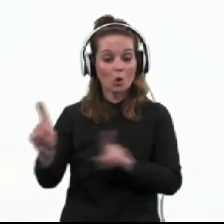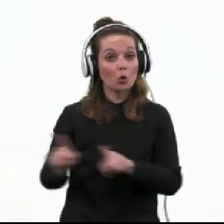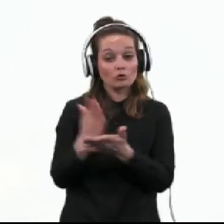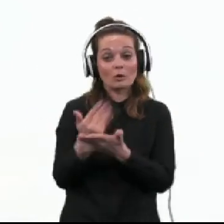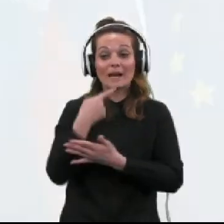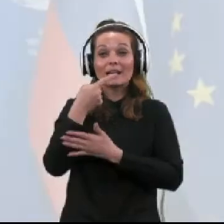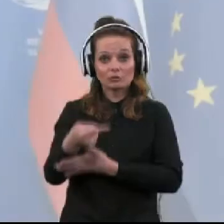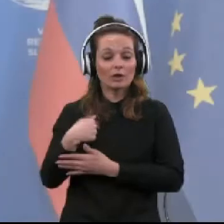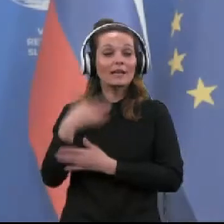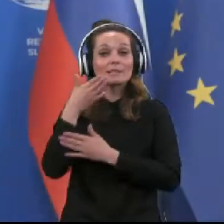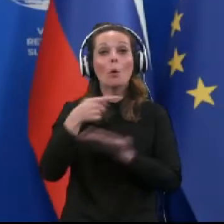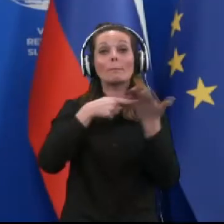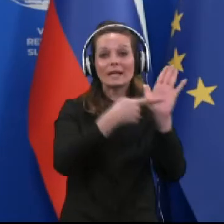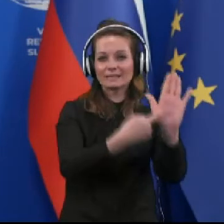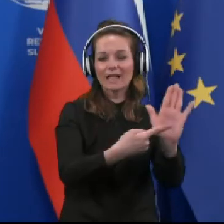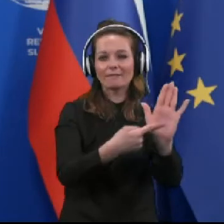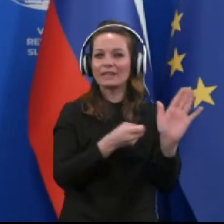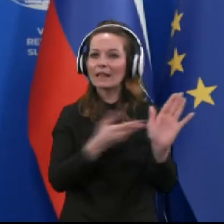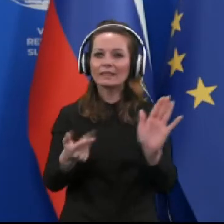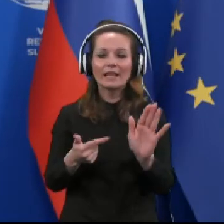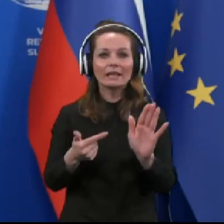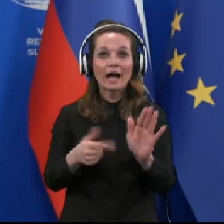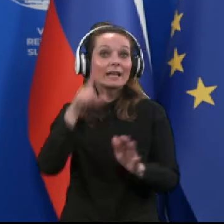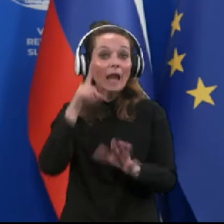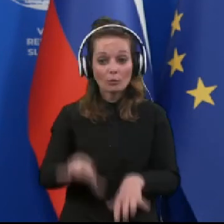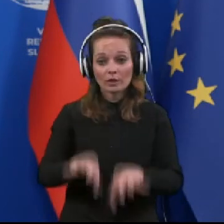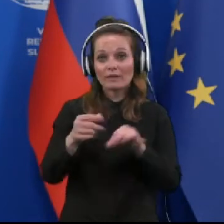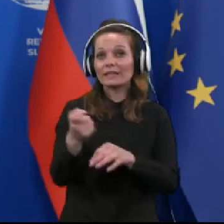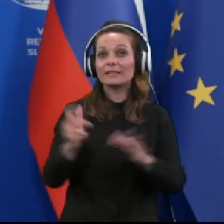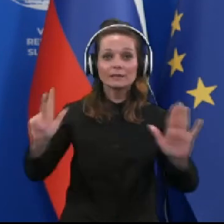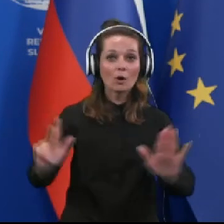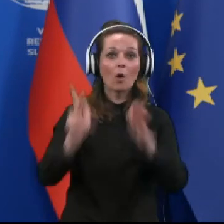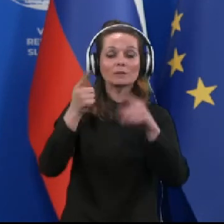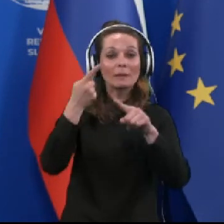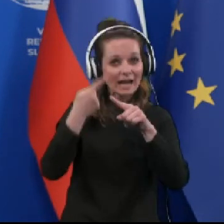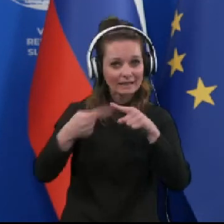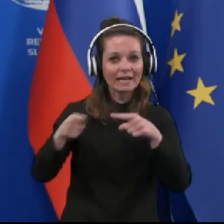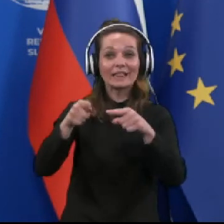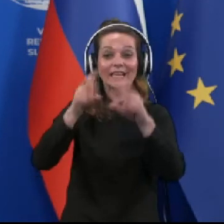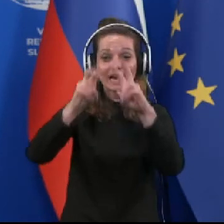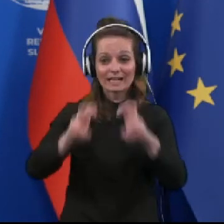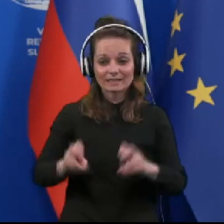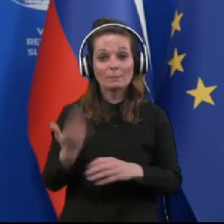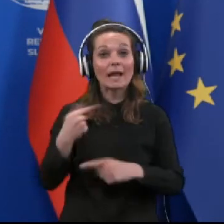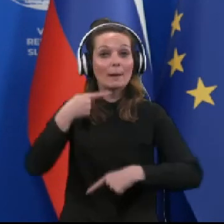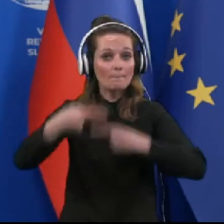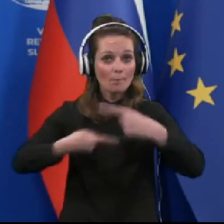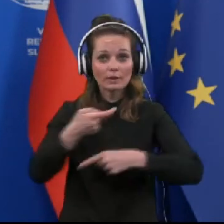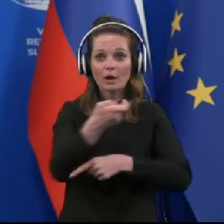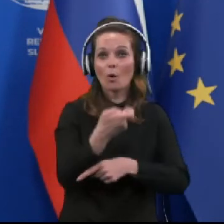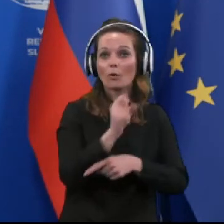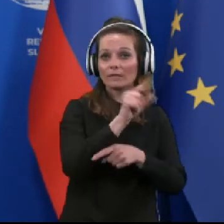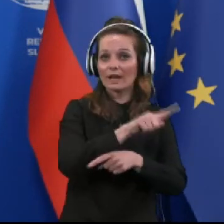rečeno, vam bom predstavila nekaj ključnih ugotovitev iz 8. vala raziskave, ki je potekal od